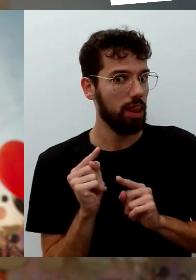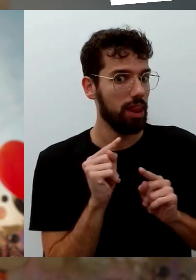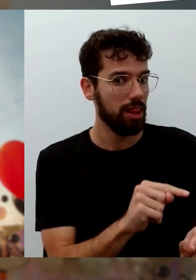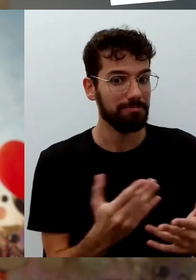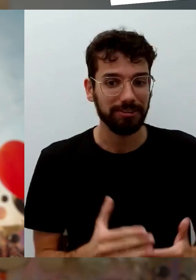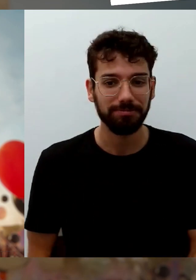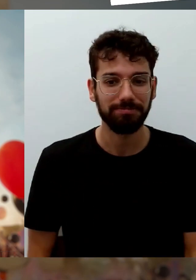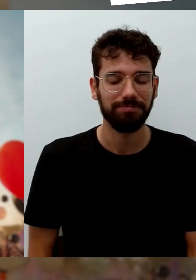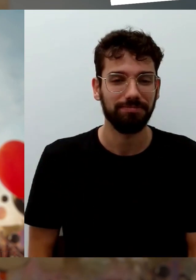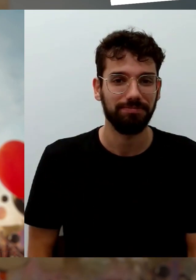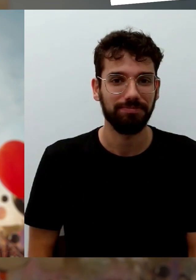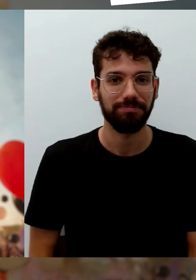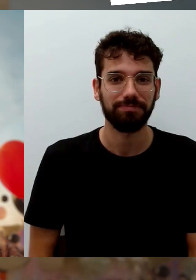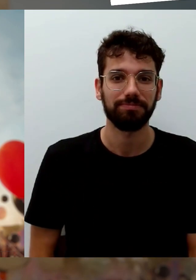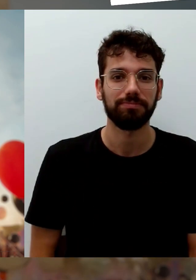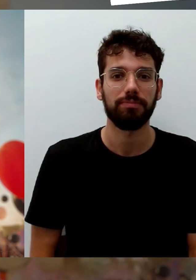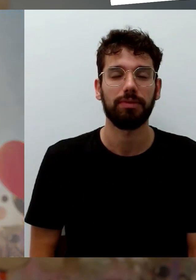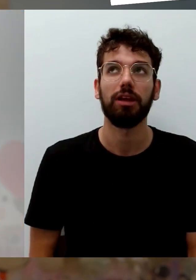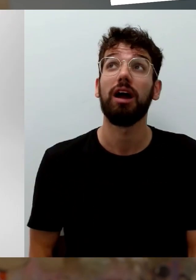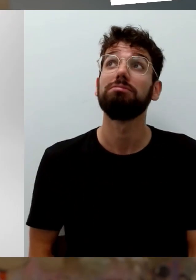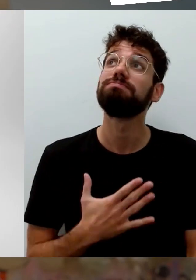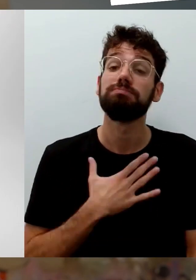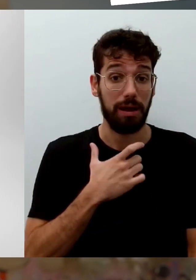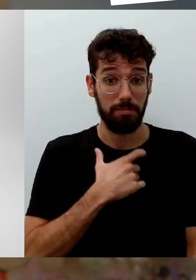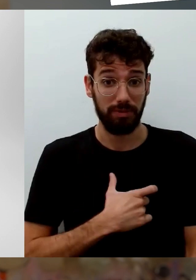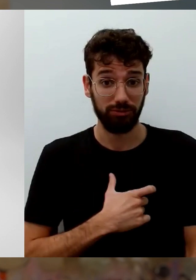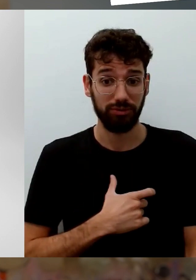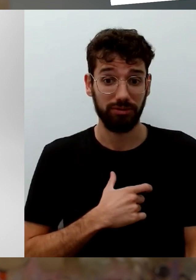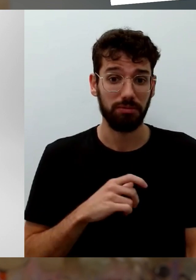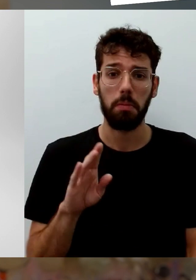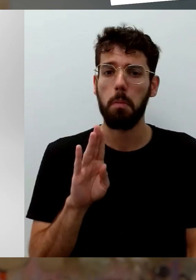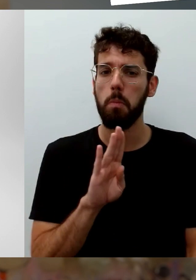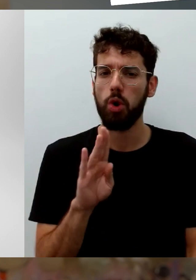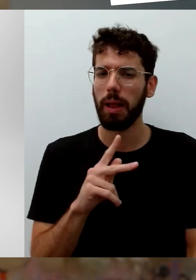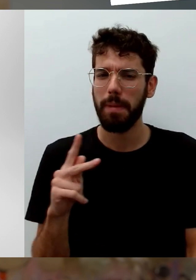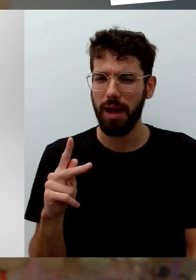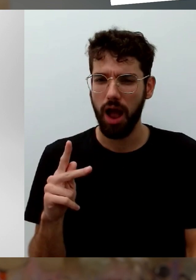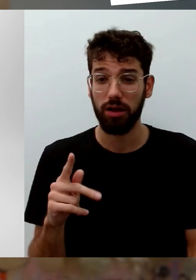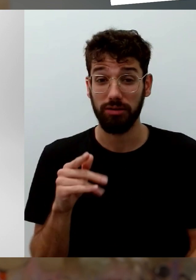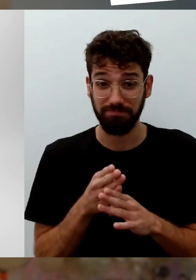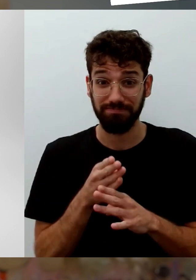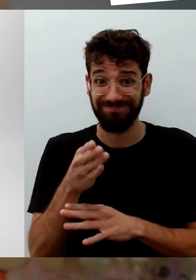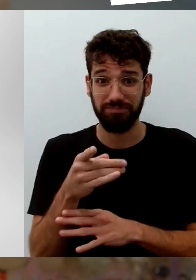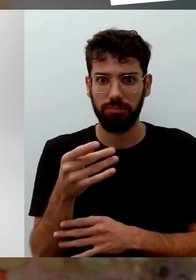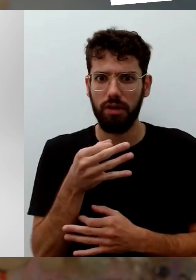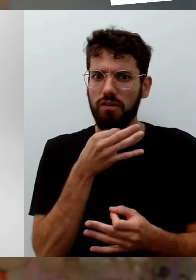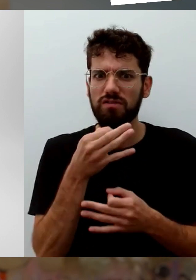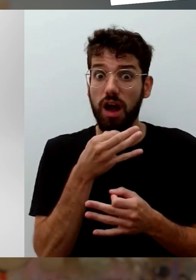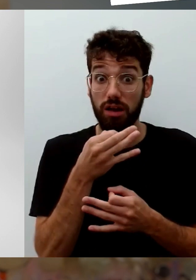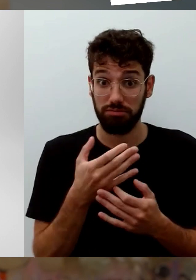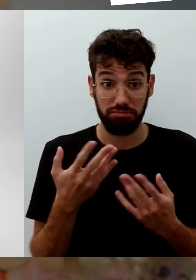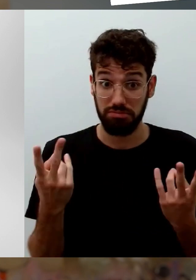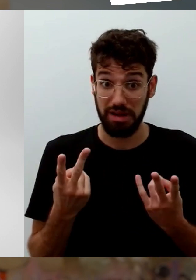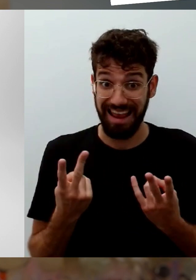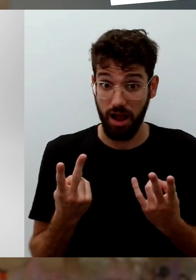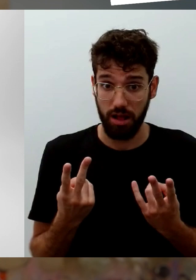entgehen lassen? Ja, mein persönliches Highlight ist heute Roboter Pepper, der jegliche Fragen beantworten kann, egal welche, da er